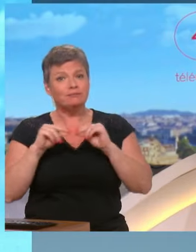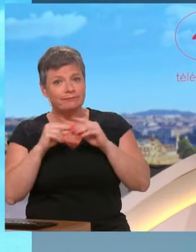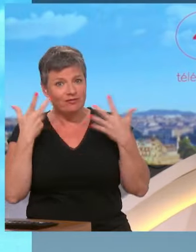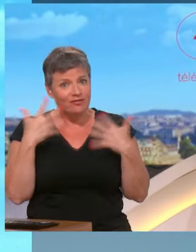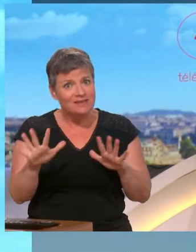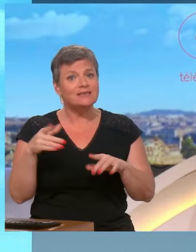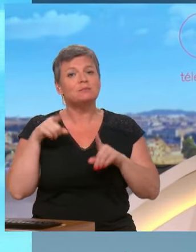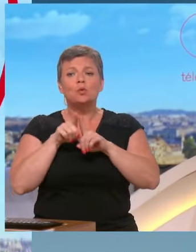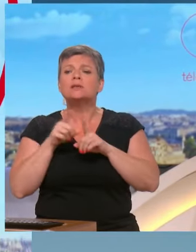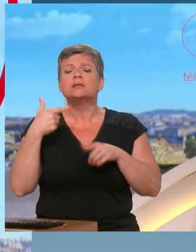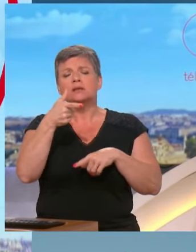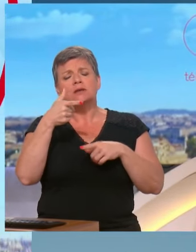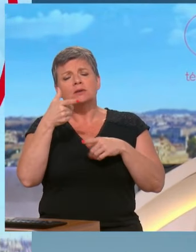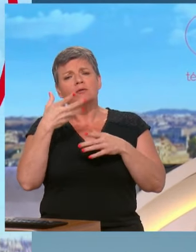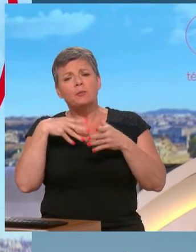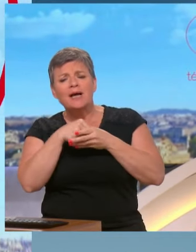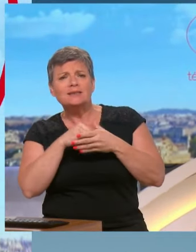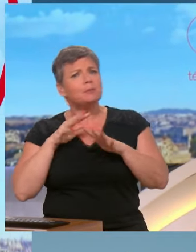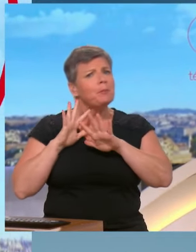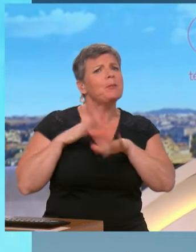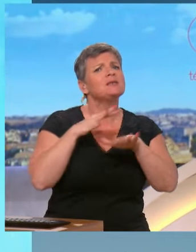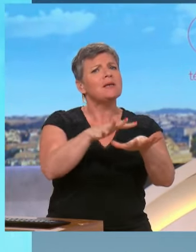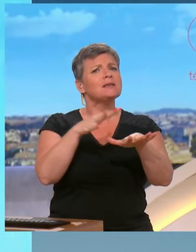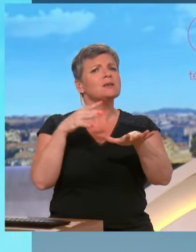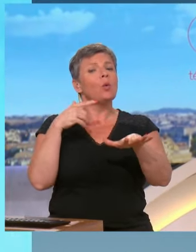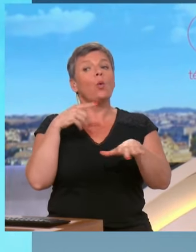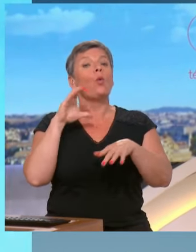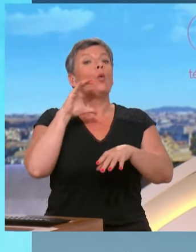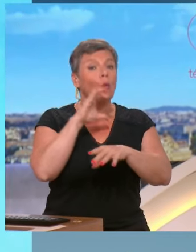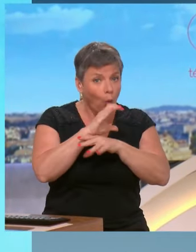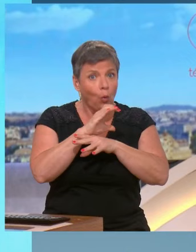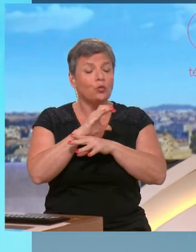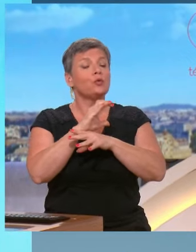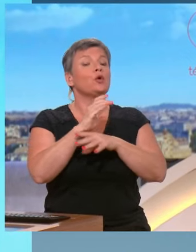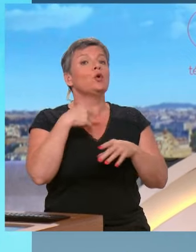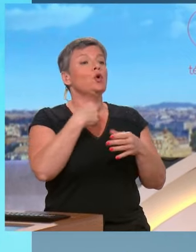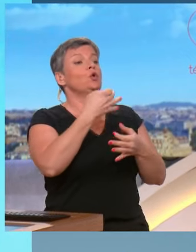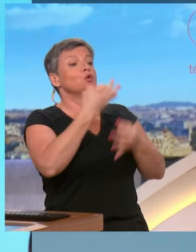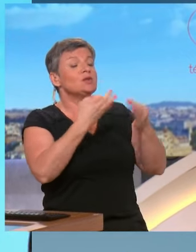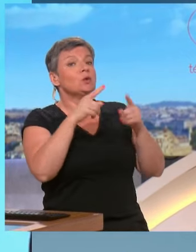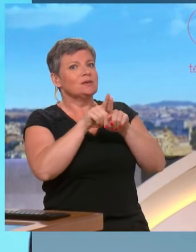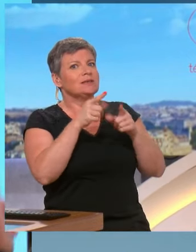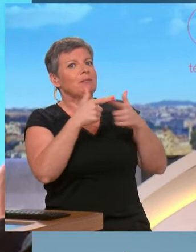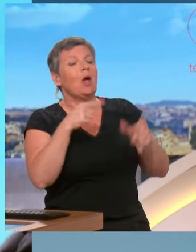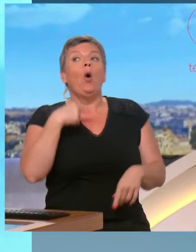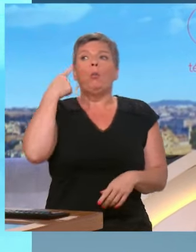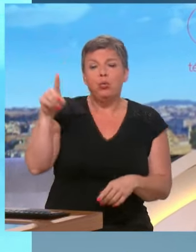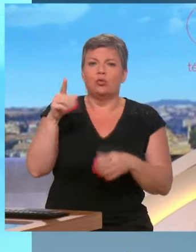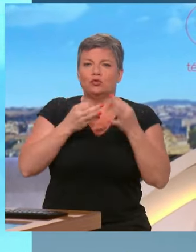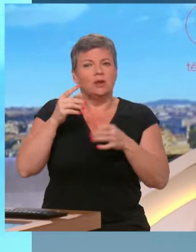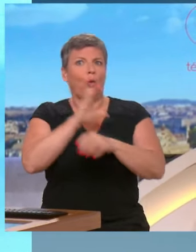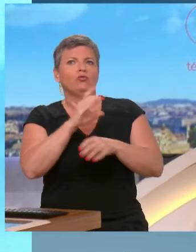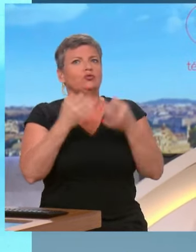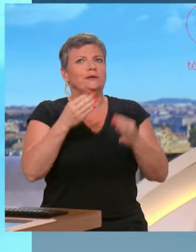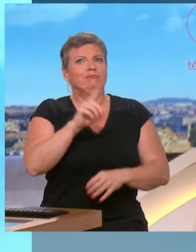centaine d'associations, vous allez participer ce samedi aux marches, je cite, contre la justice et les libertés, mais ce que vous appelez aussi... Pour la justice. Pour la justice, pas